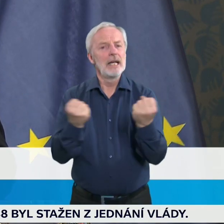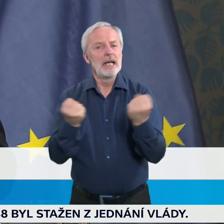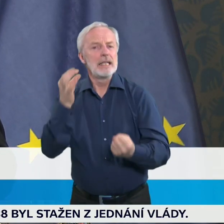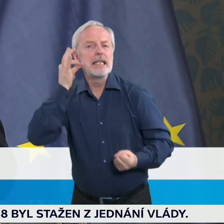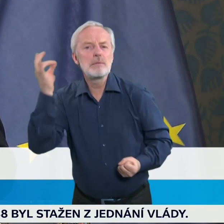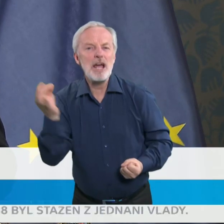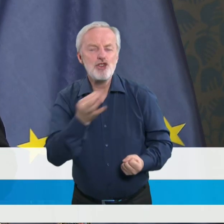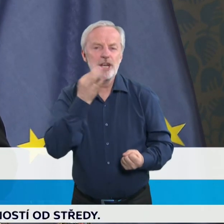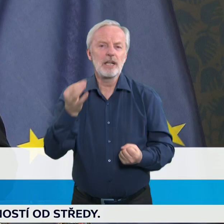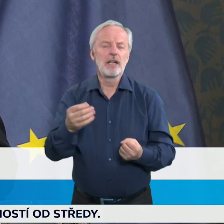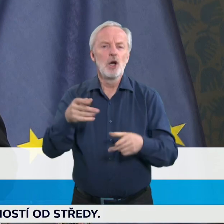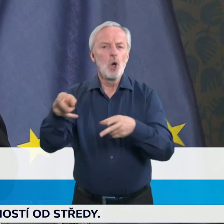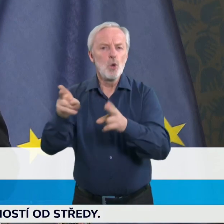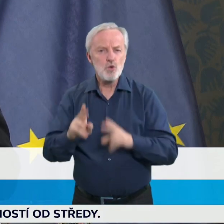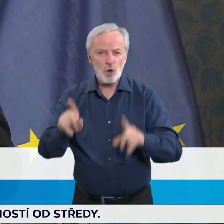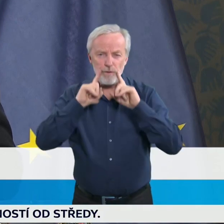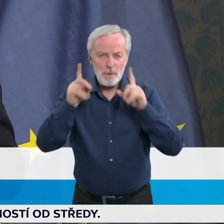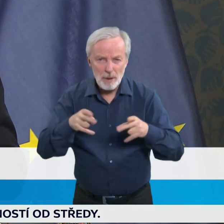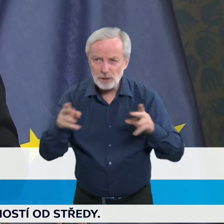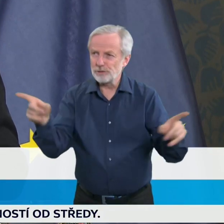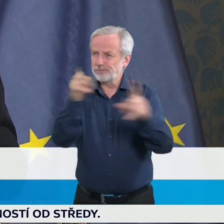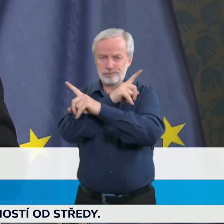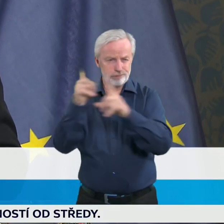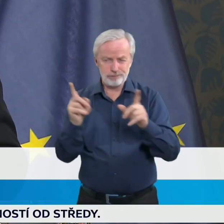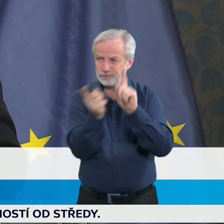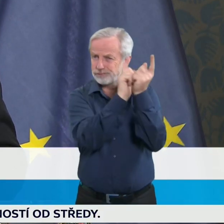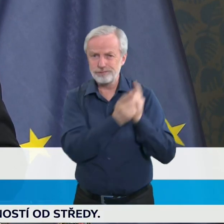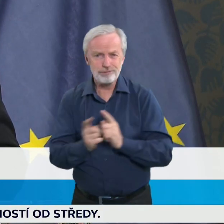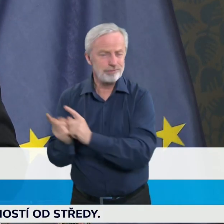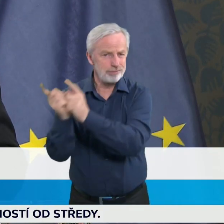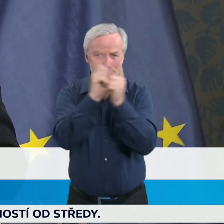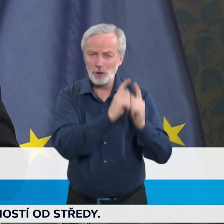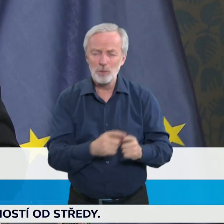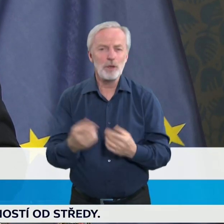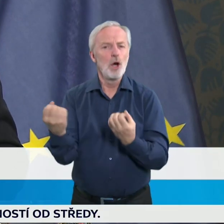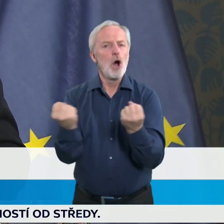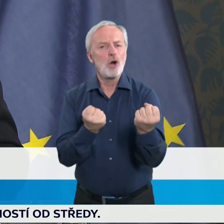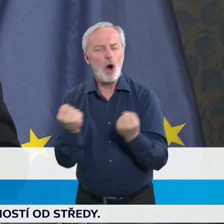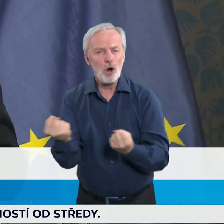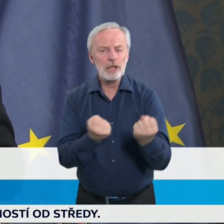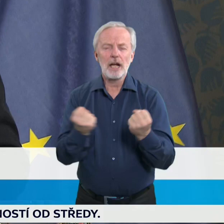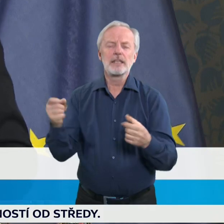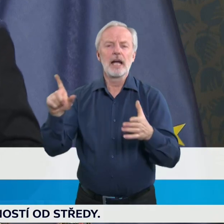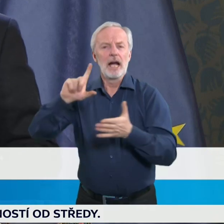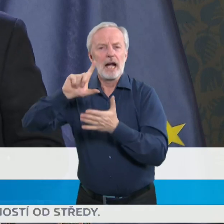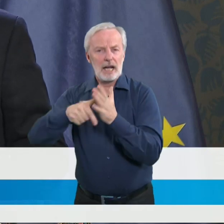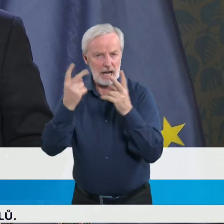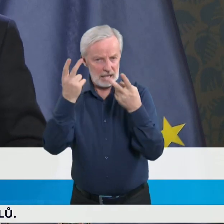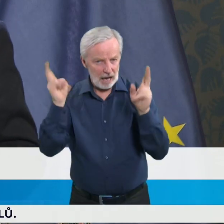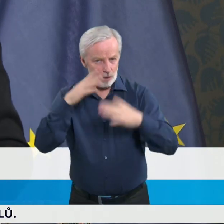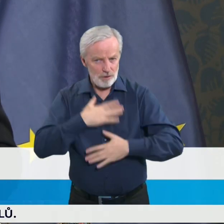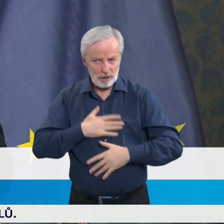Ti komunikovali i s krajskými koordinátory, i včetně koordinátorky pro Karlovarský kraj. Já si myslím, že celou tu